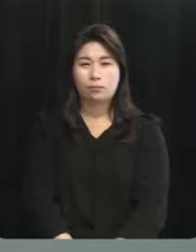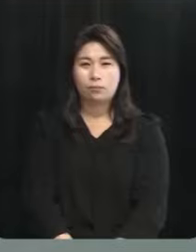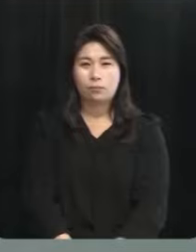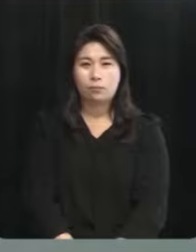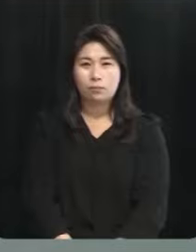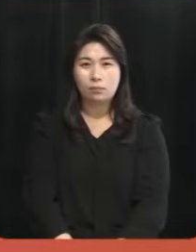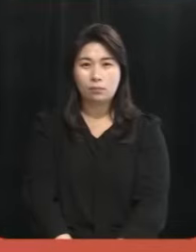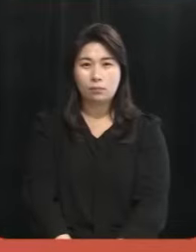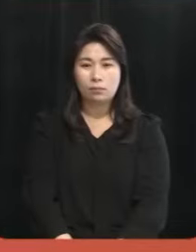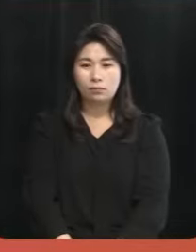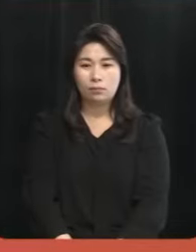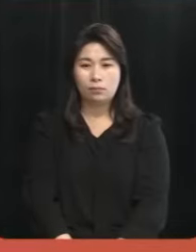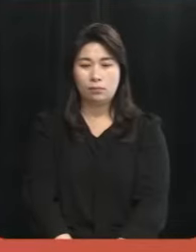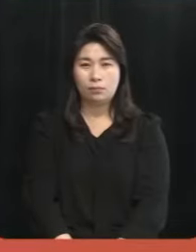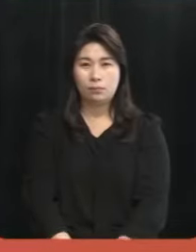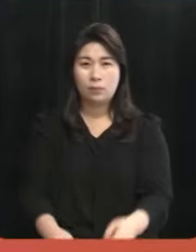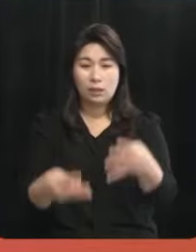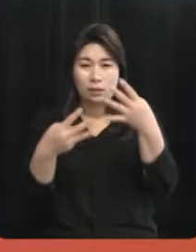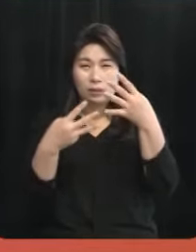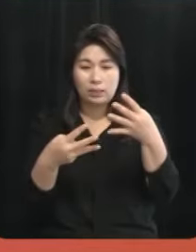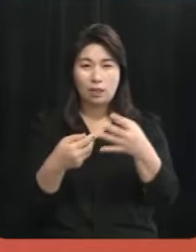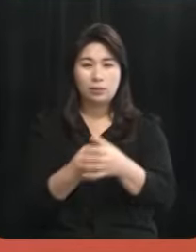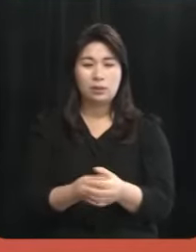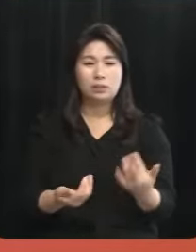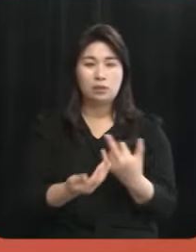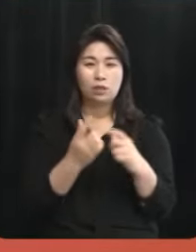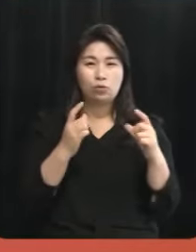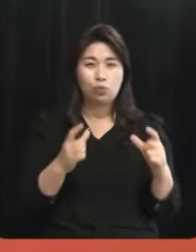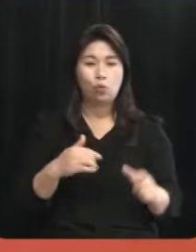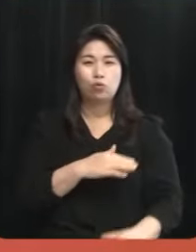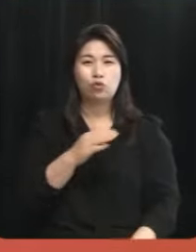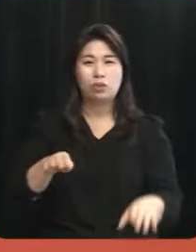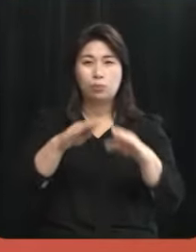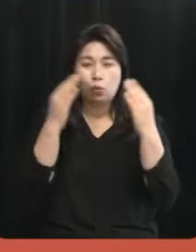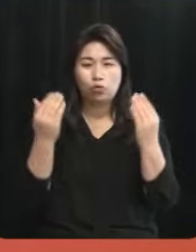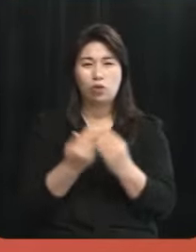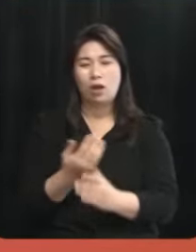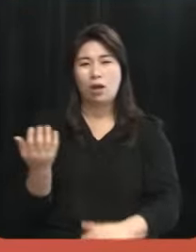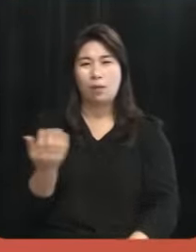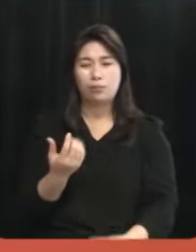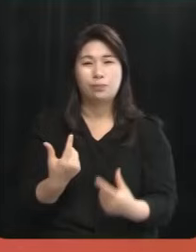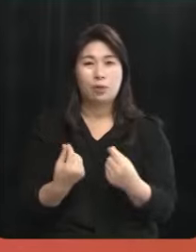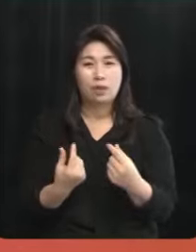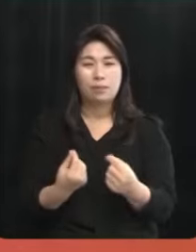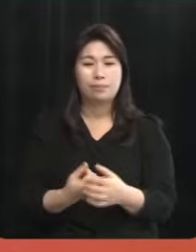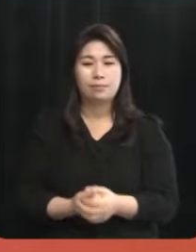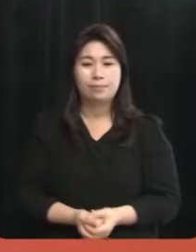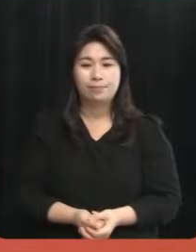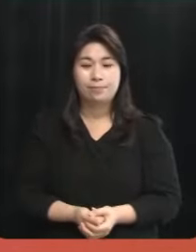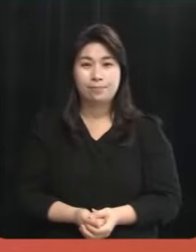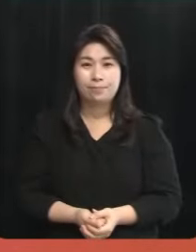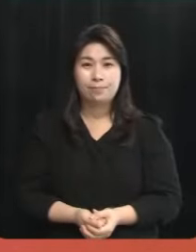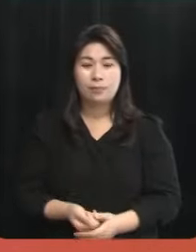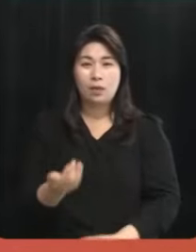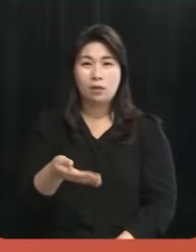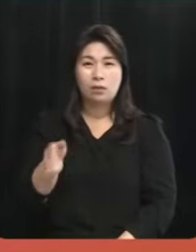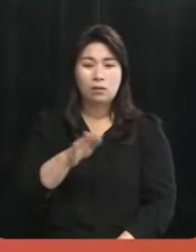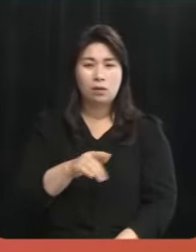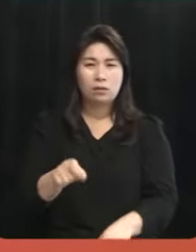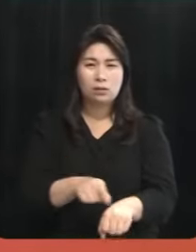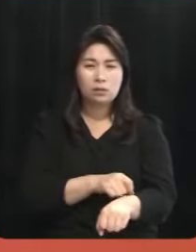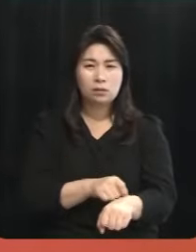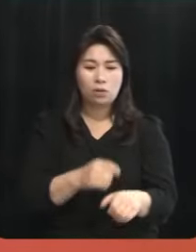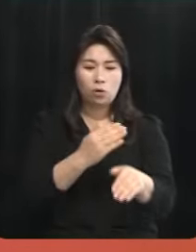4.3은 제주 우리 모두의 아픔입니다 그러나 어느 특정